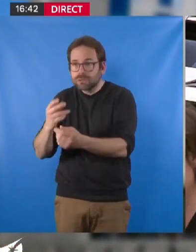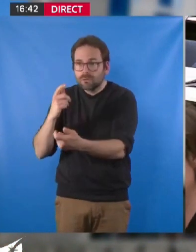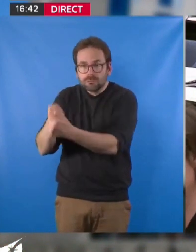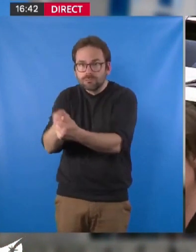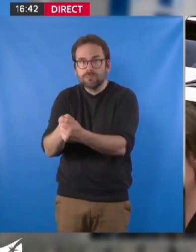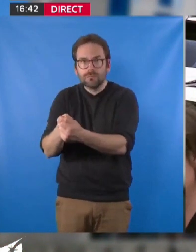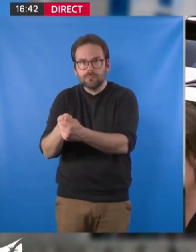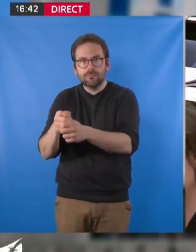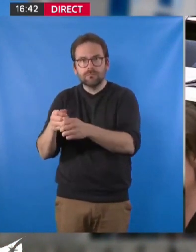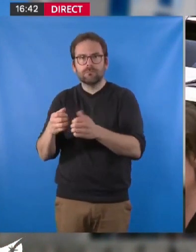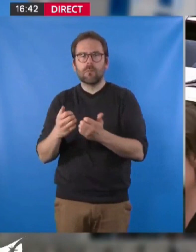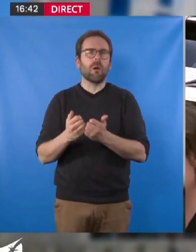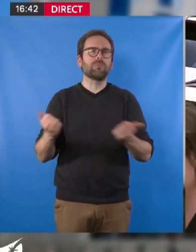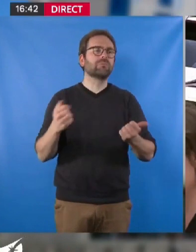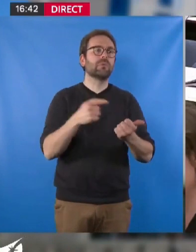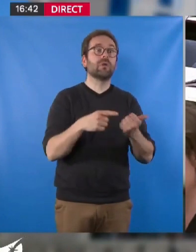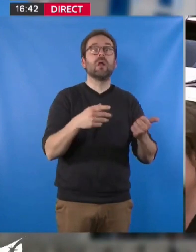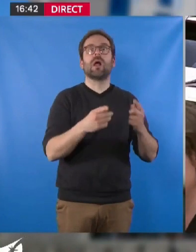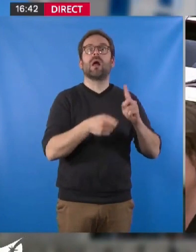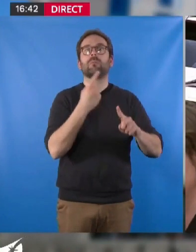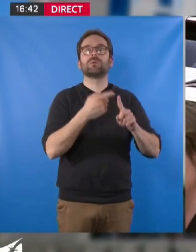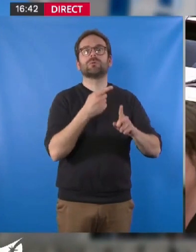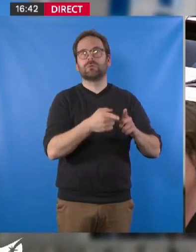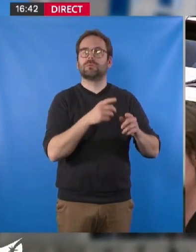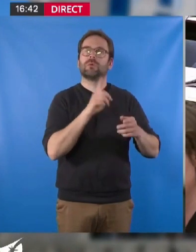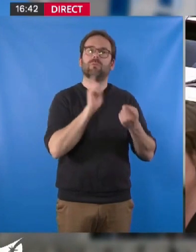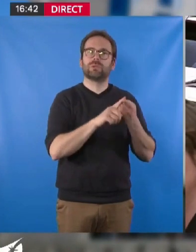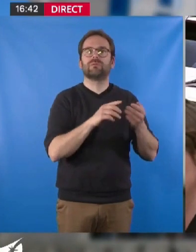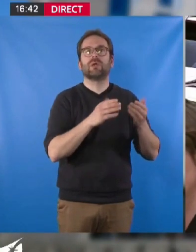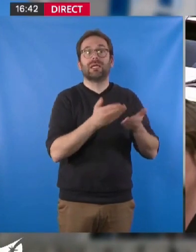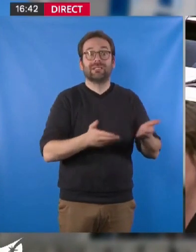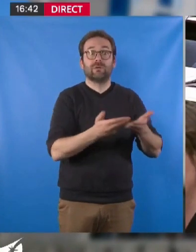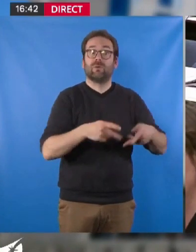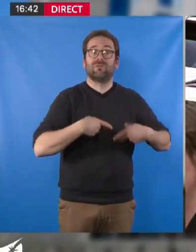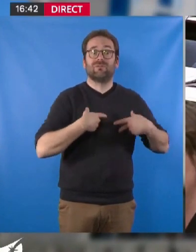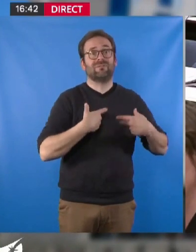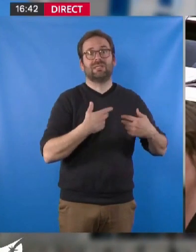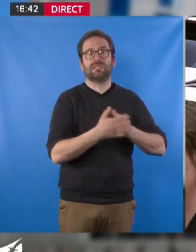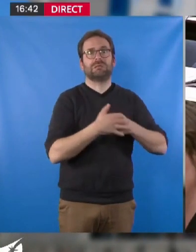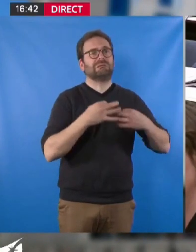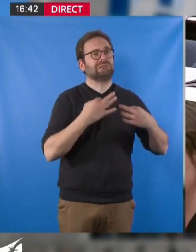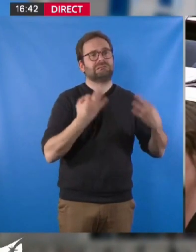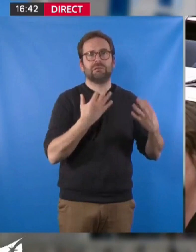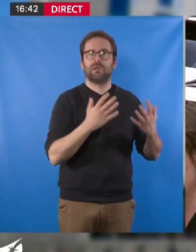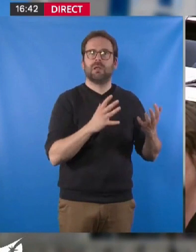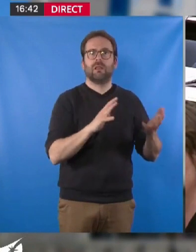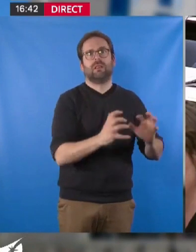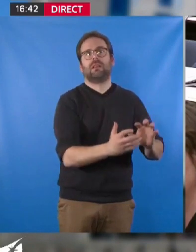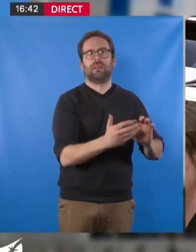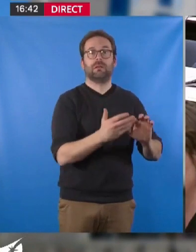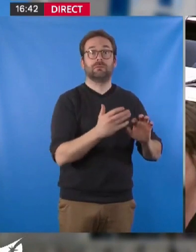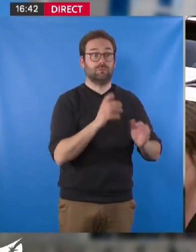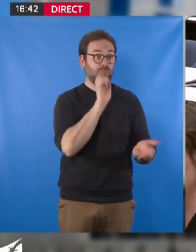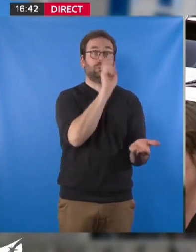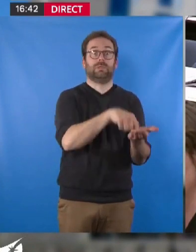territoires, avec cet enjeu majeur de lutte contre les conditions de vie indignes, notamment sur le site lui